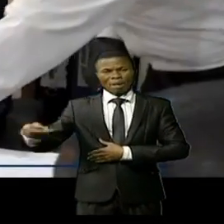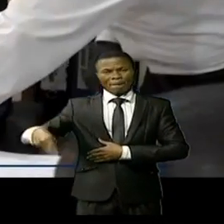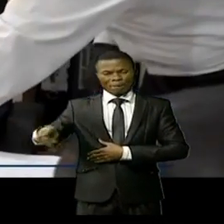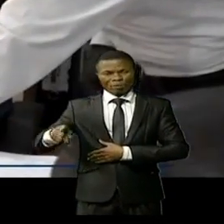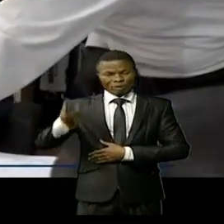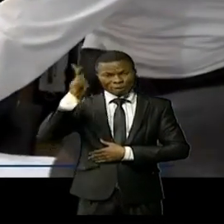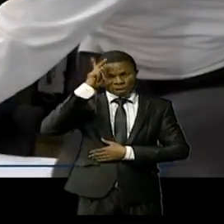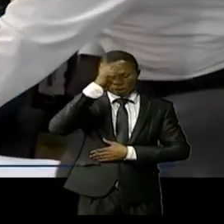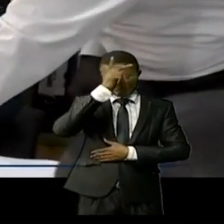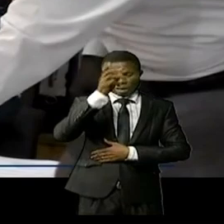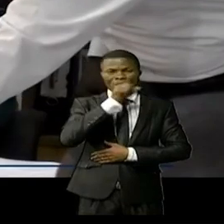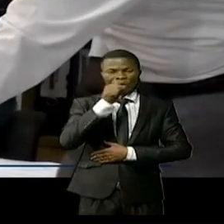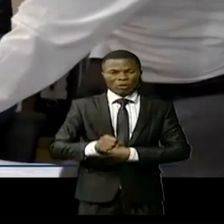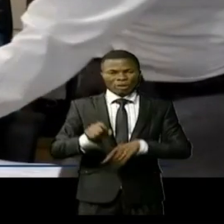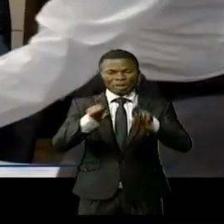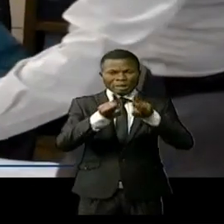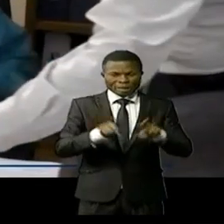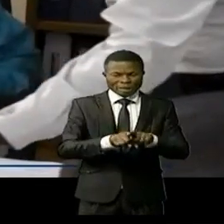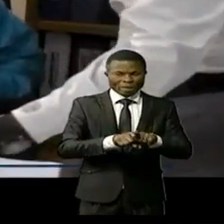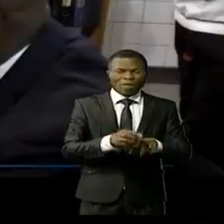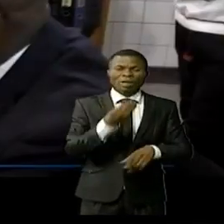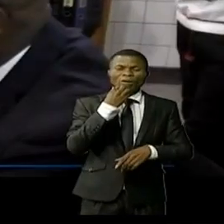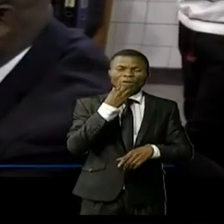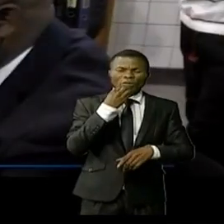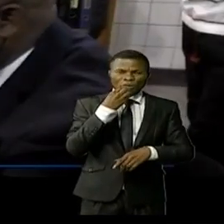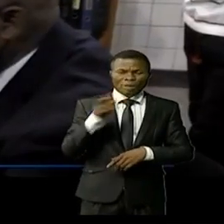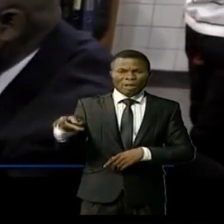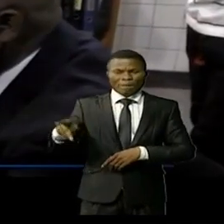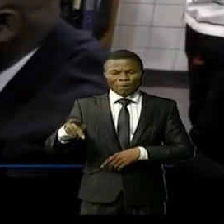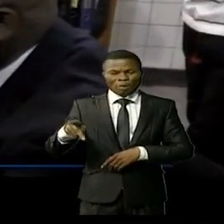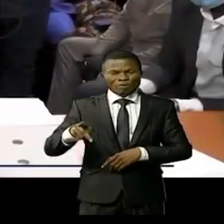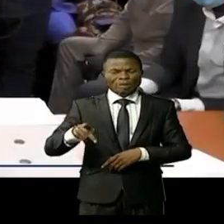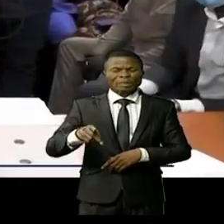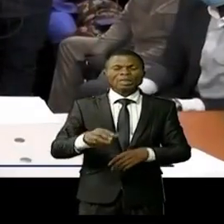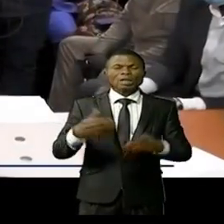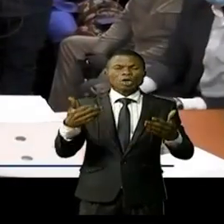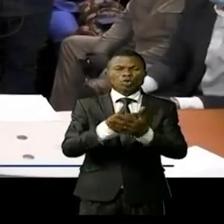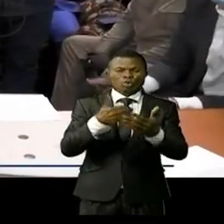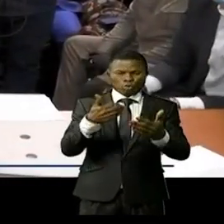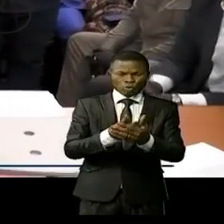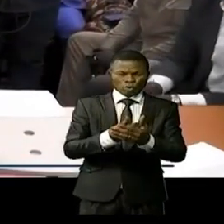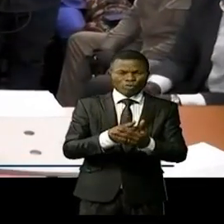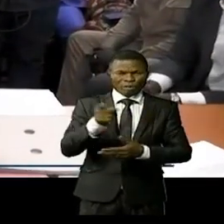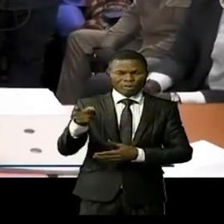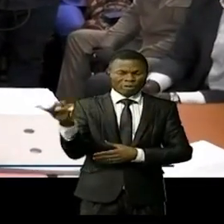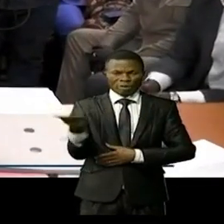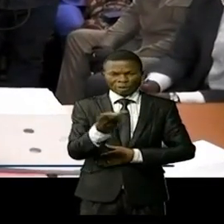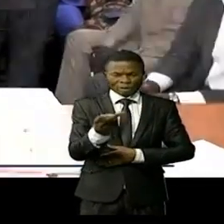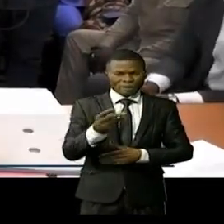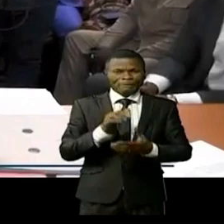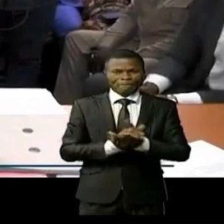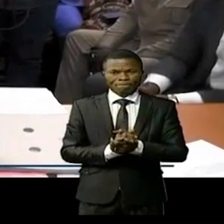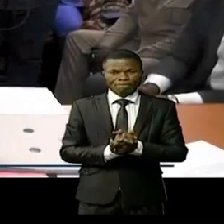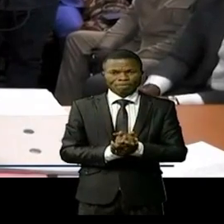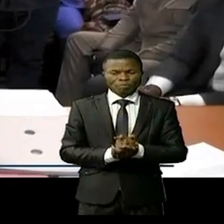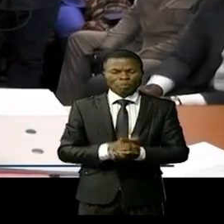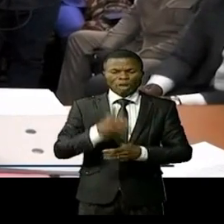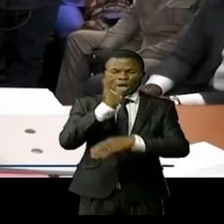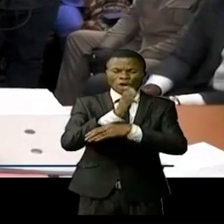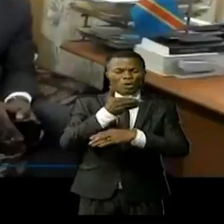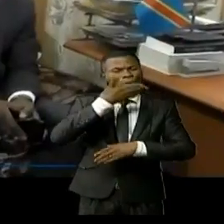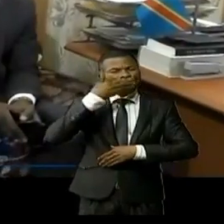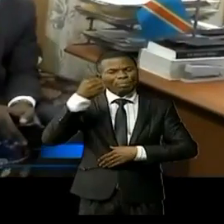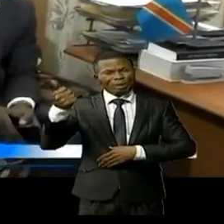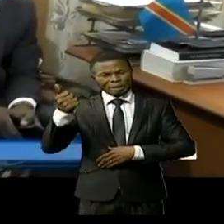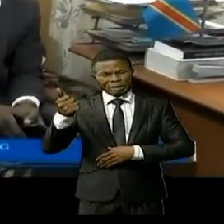Lukunga sortant Jean-Clément Mbombo et Lemba et l'IPP entrant Clément Kabianda des sages conseils de la